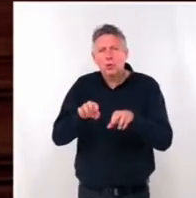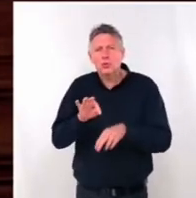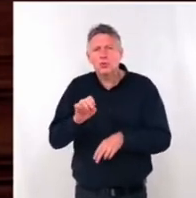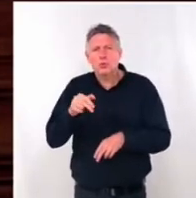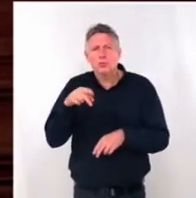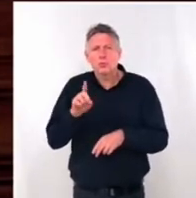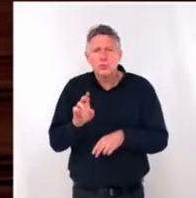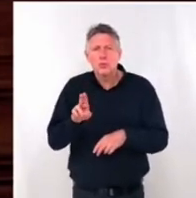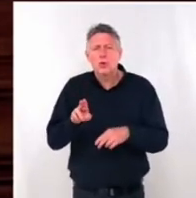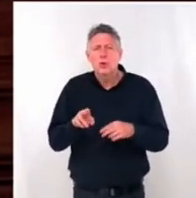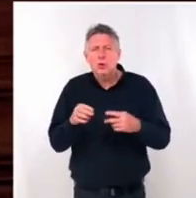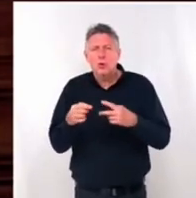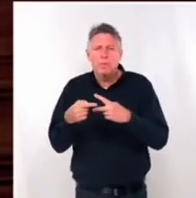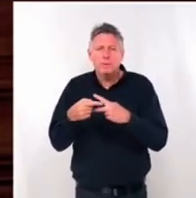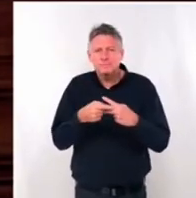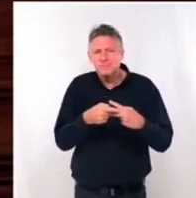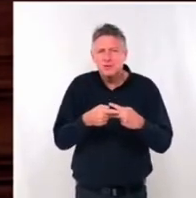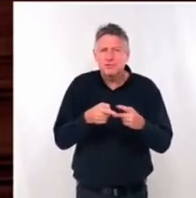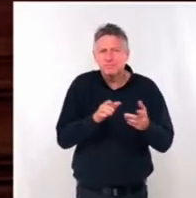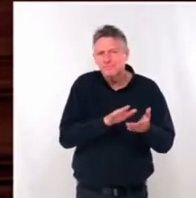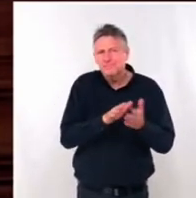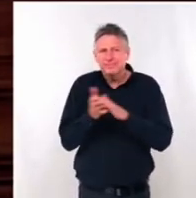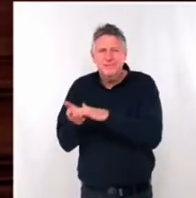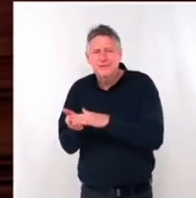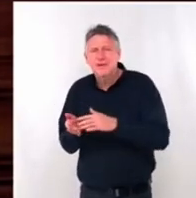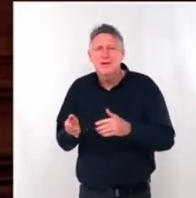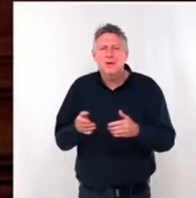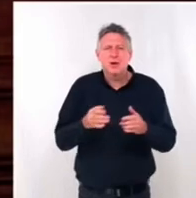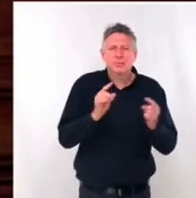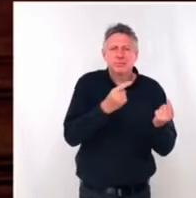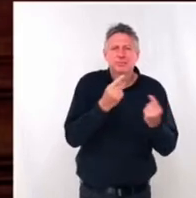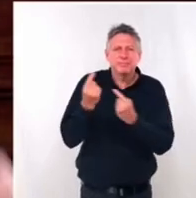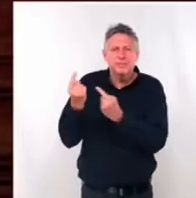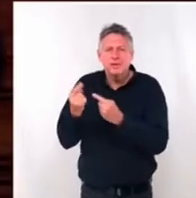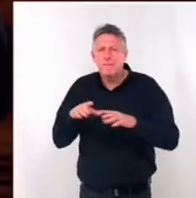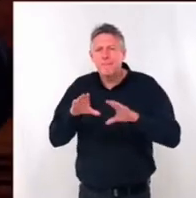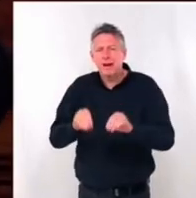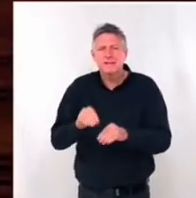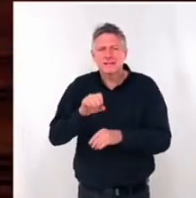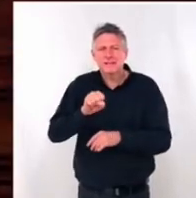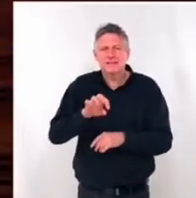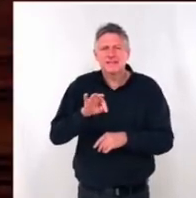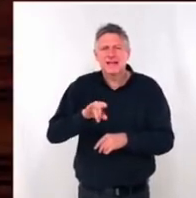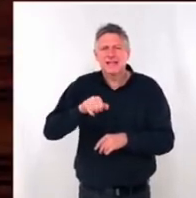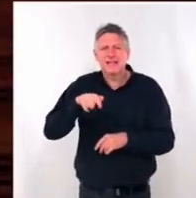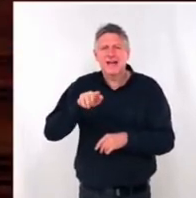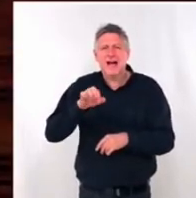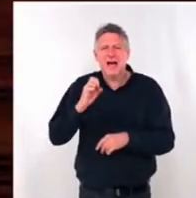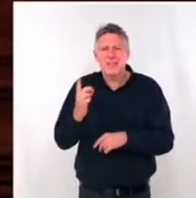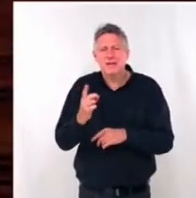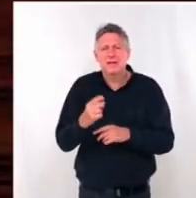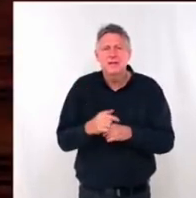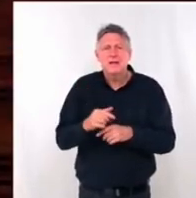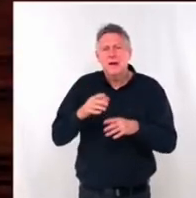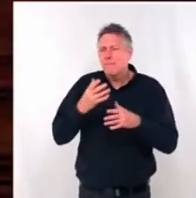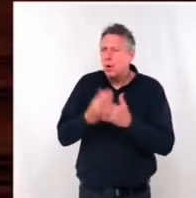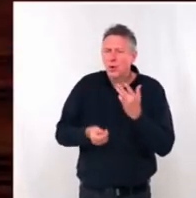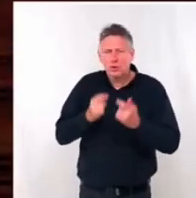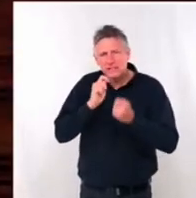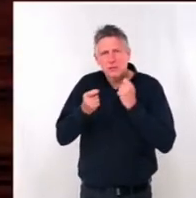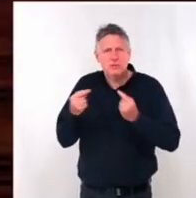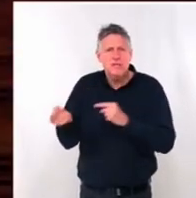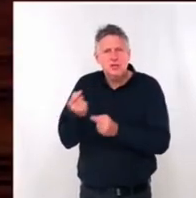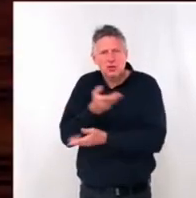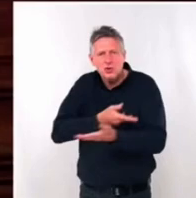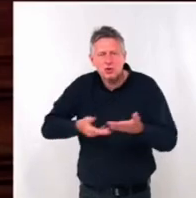contesté. Stationnement à Cauderrand, déploiement contesté. Place Stalingrad, absence de concertation réelle, nous allons examiner le bilan